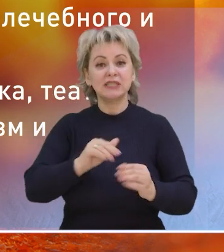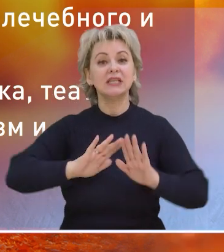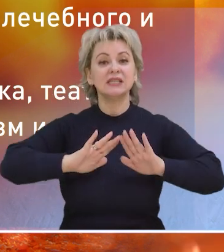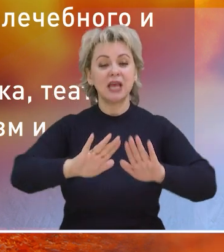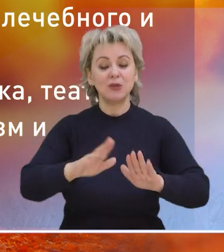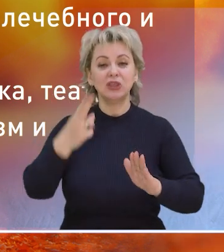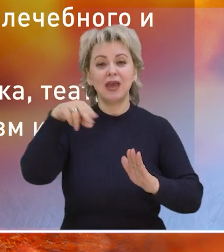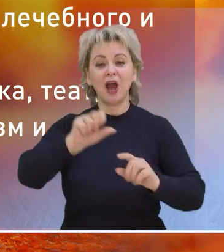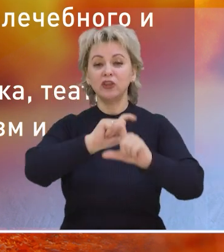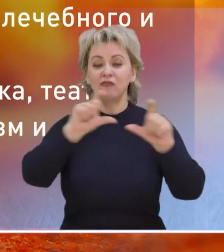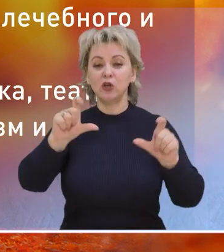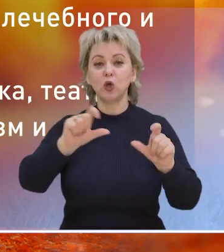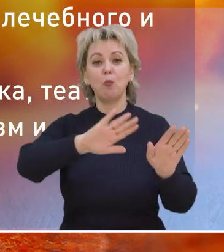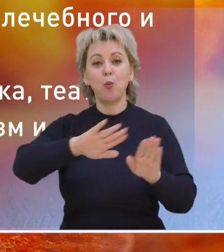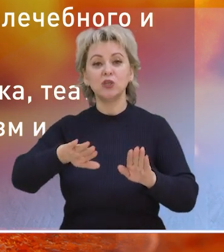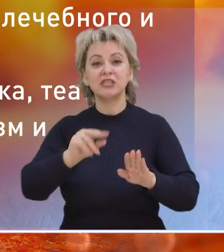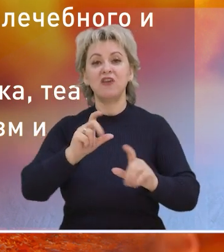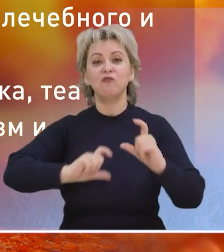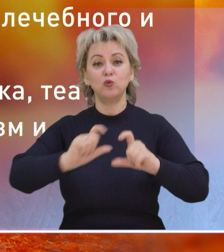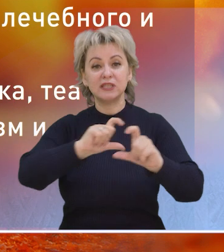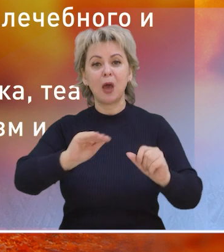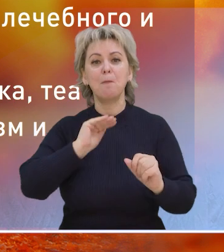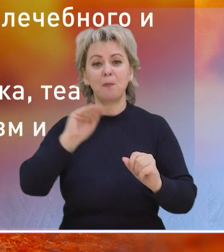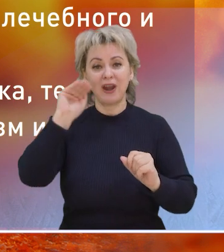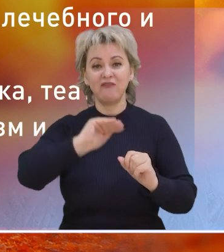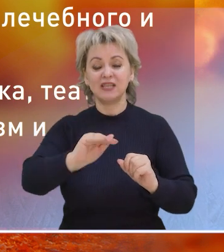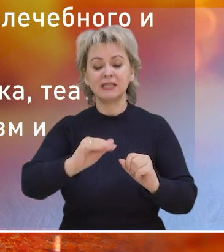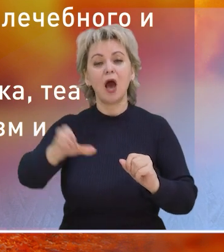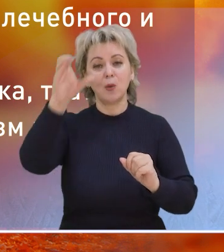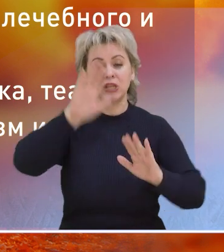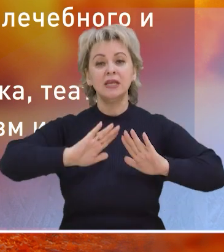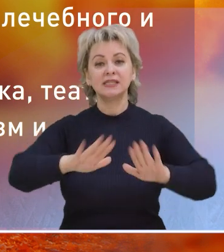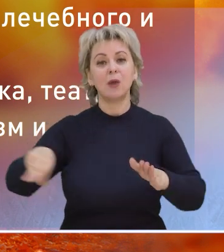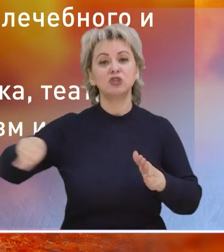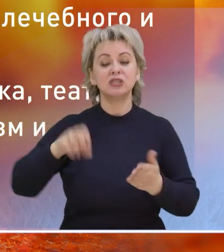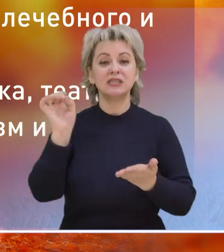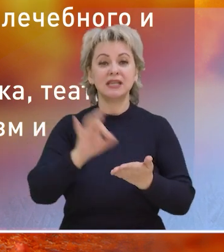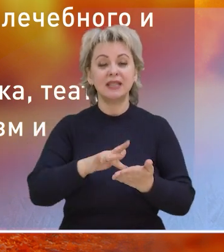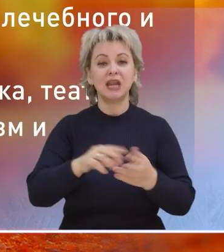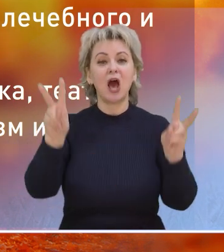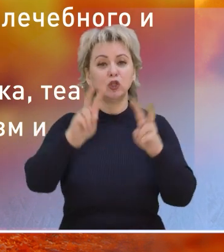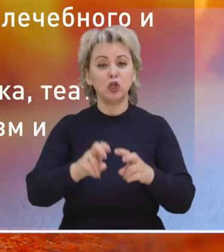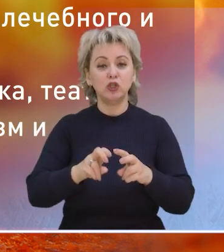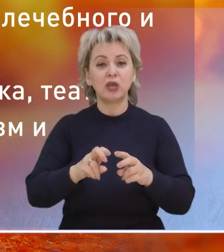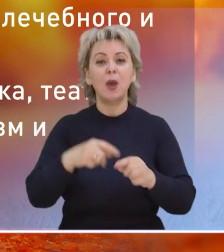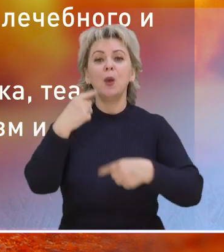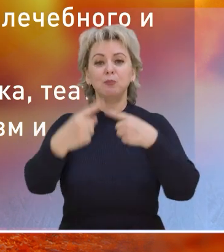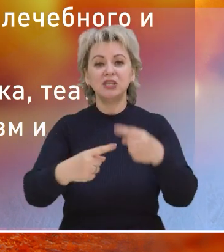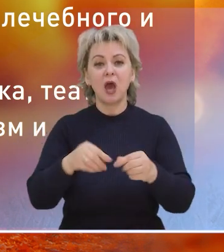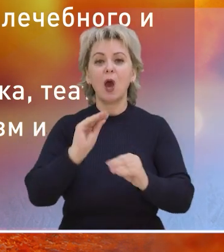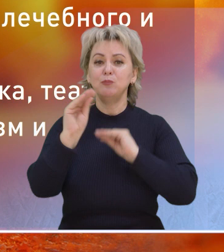категории, заместитель декана факультета послевузовского профессионального образования, заместитель директора Центра аналитическо